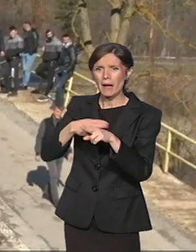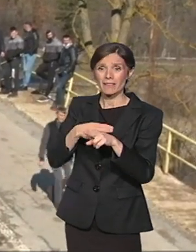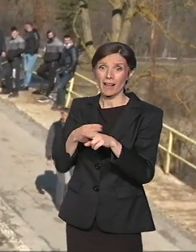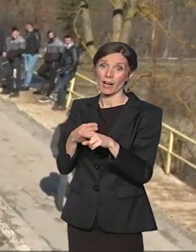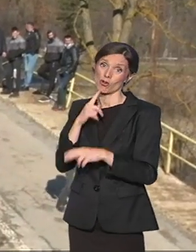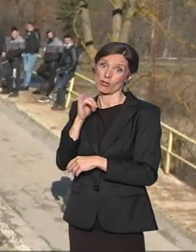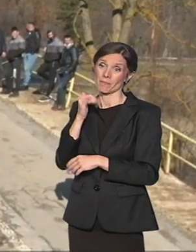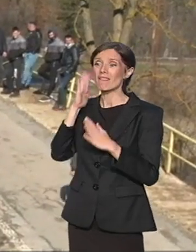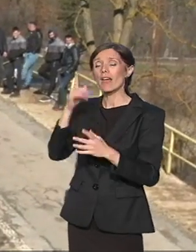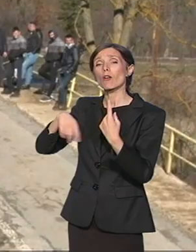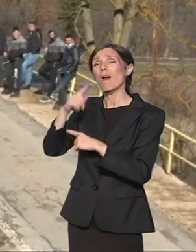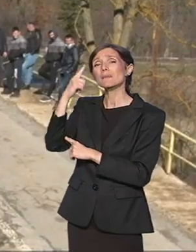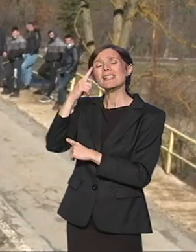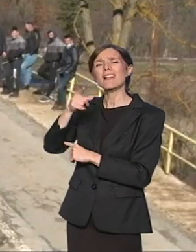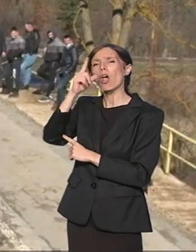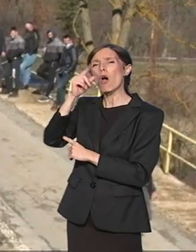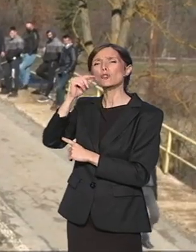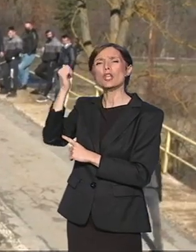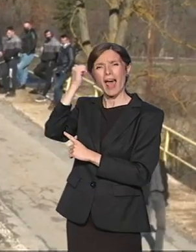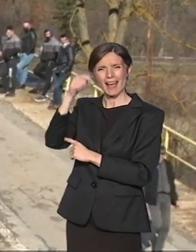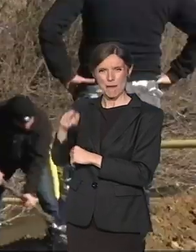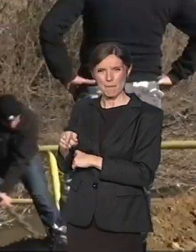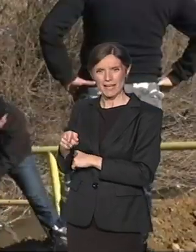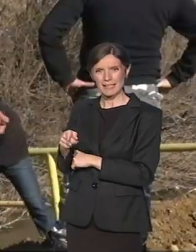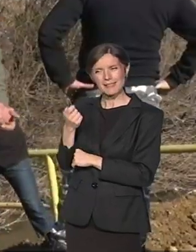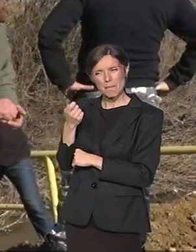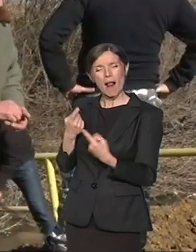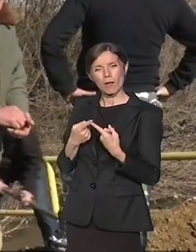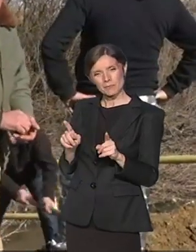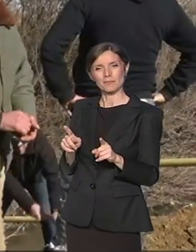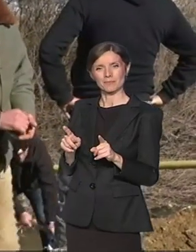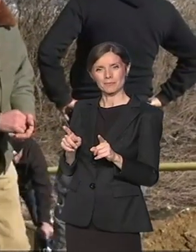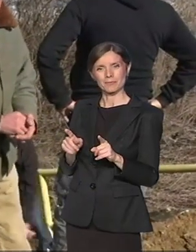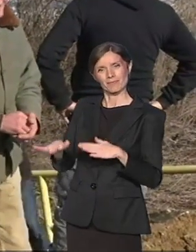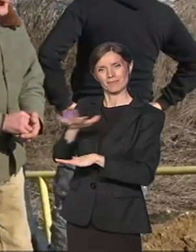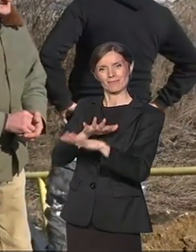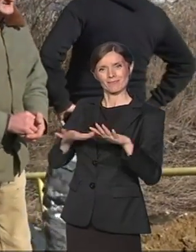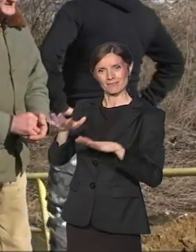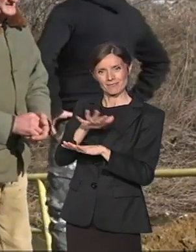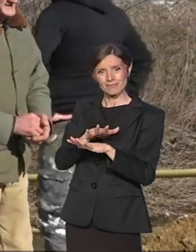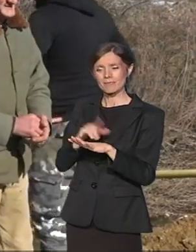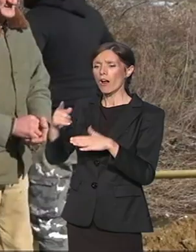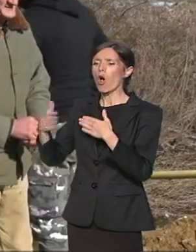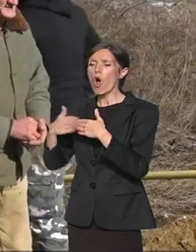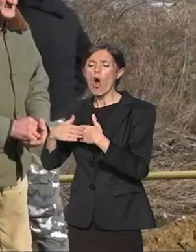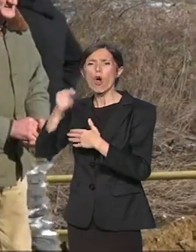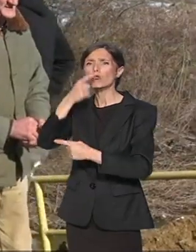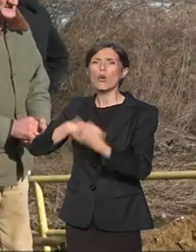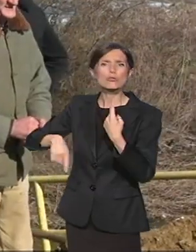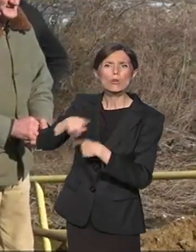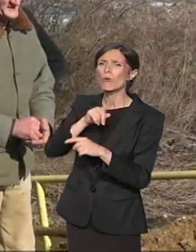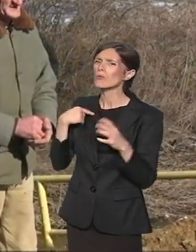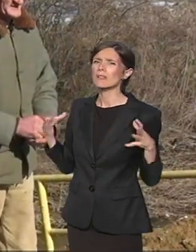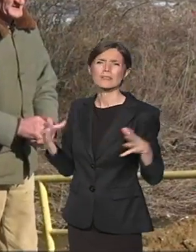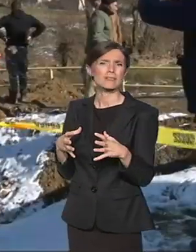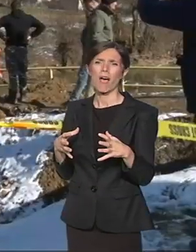priča znate da je opštena kamica jedna od opštena koja je malo drugačija po pitanju tog međuetničkog odnosa za ljudima. Znači, ovde su svi zajedni.